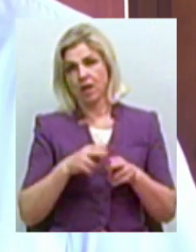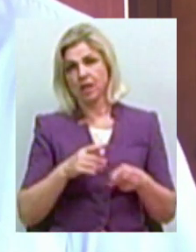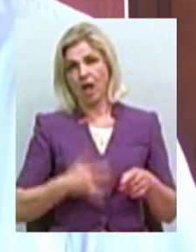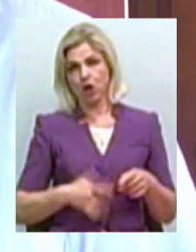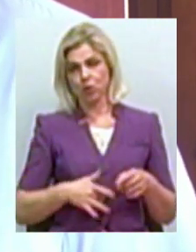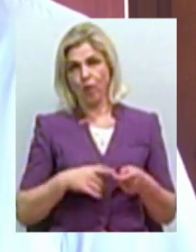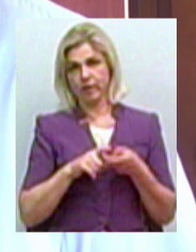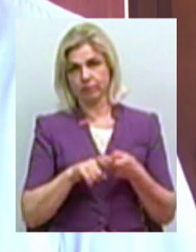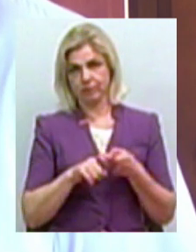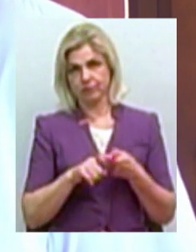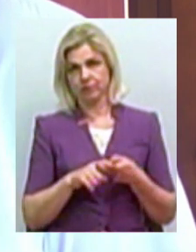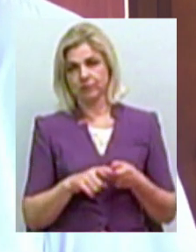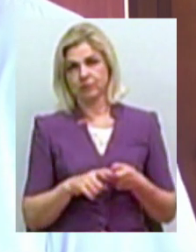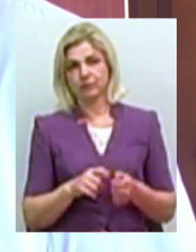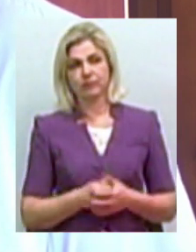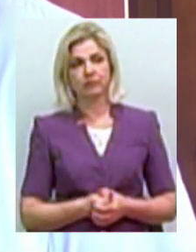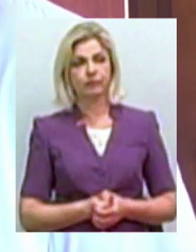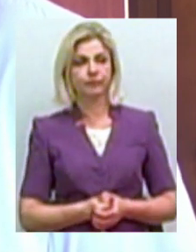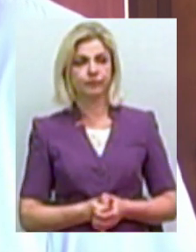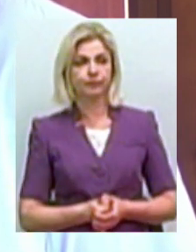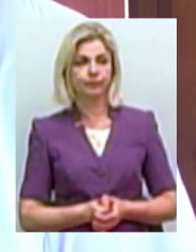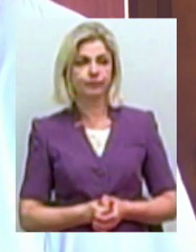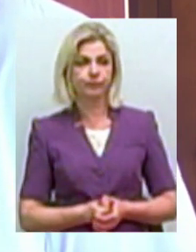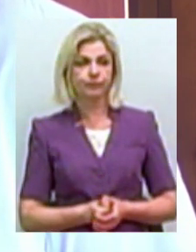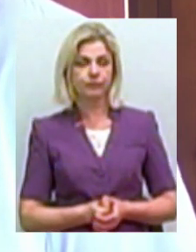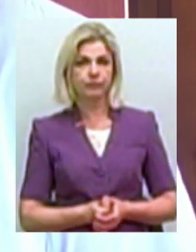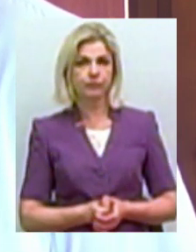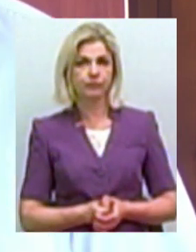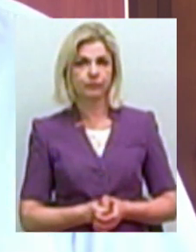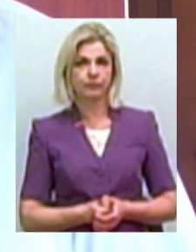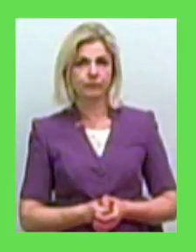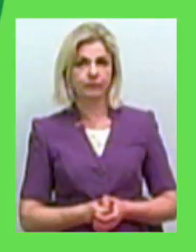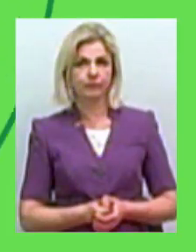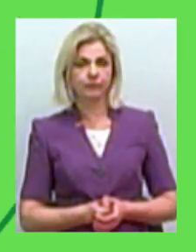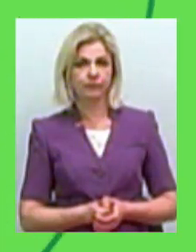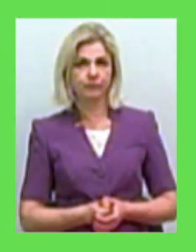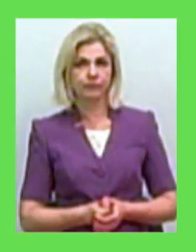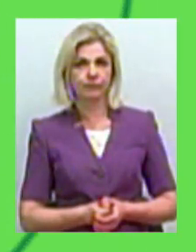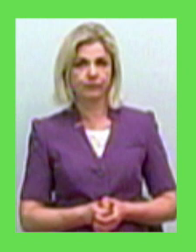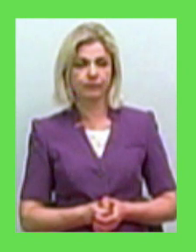розлади. Можуть бути не тільки кишкові, а й загальні токсичні прояви».